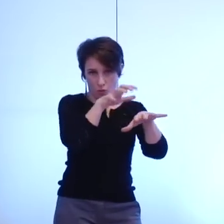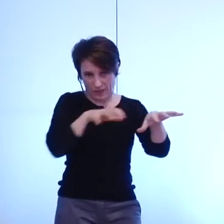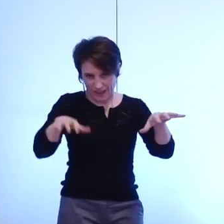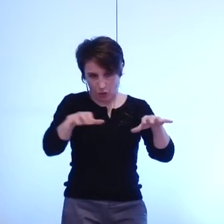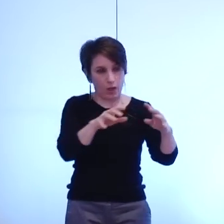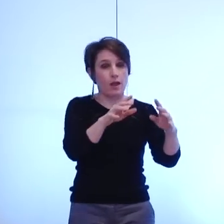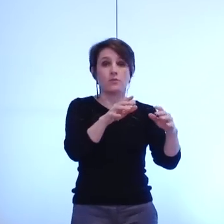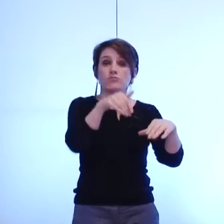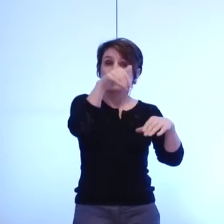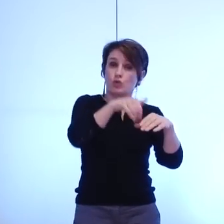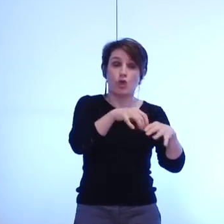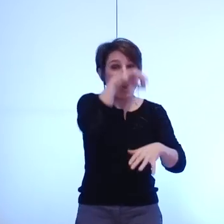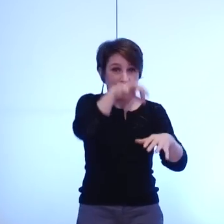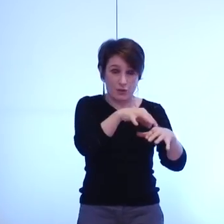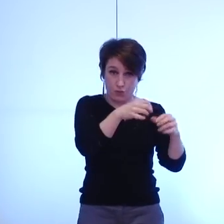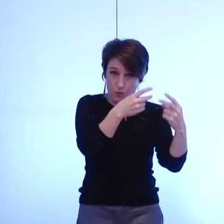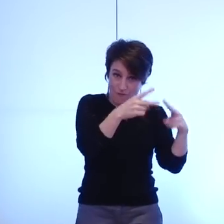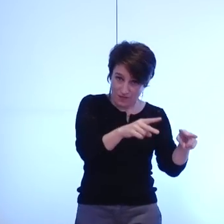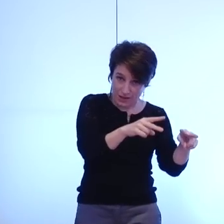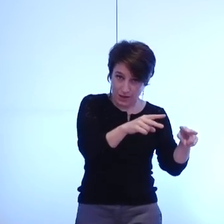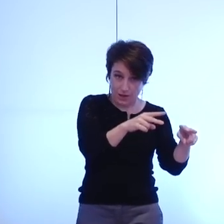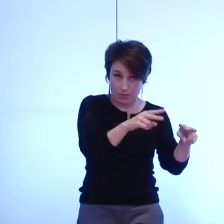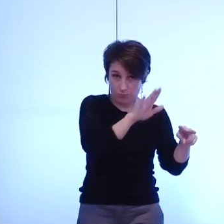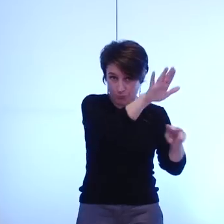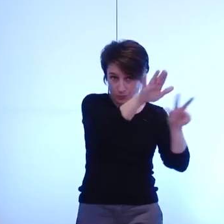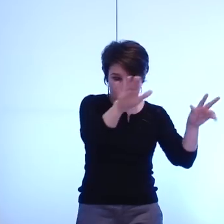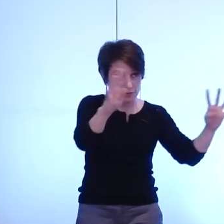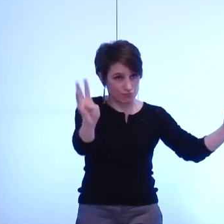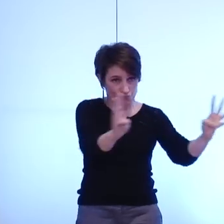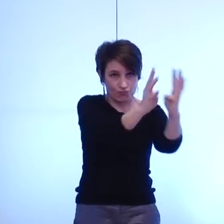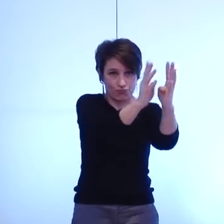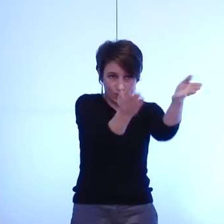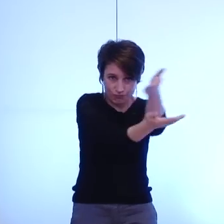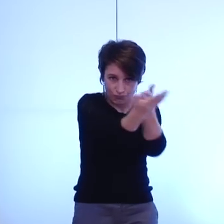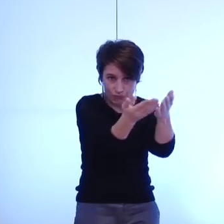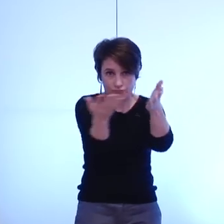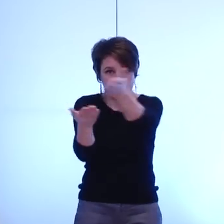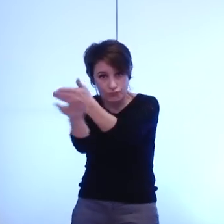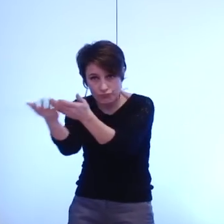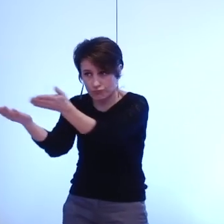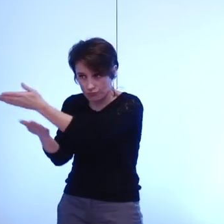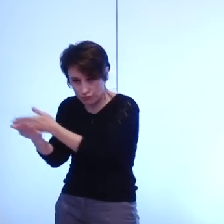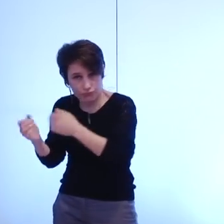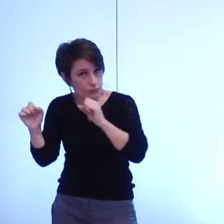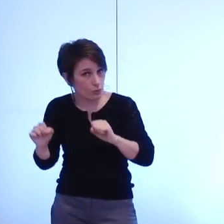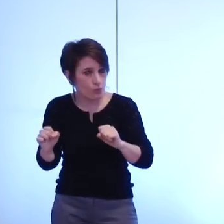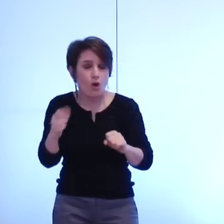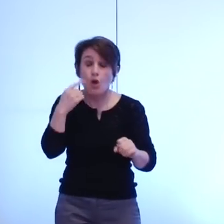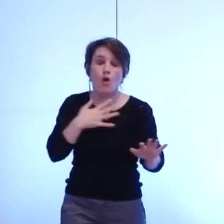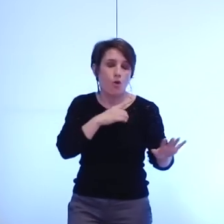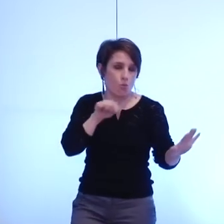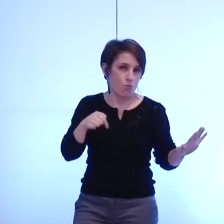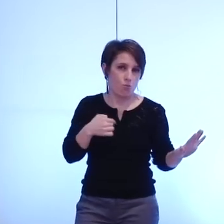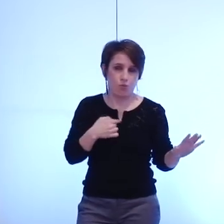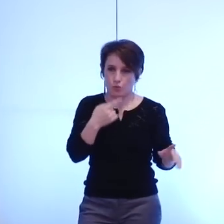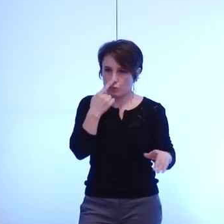les élus communaux en particulier et avec lesquels le dialogue pourra s'engager moi je pense que l'idée n'est pas de construire